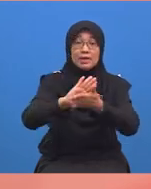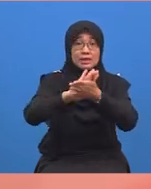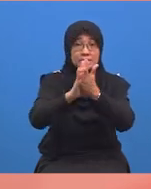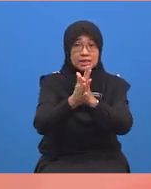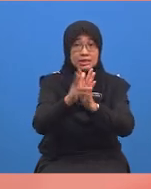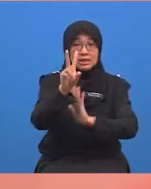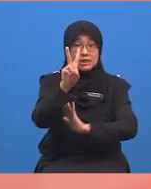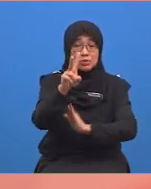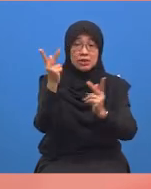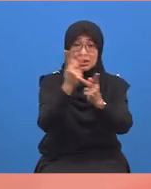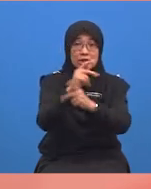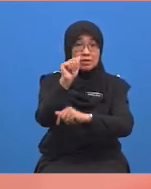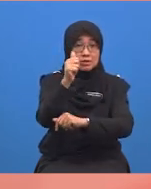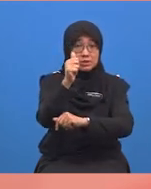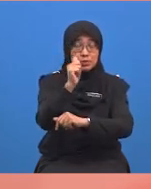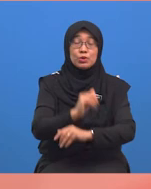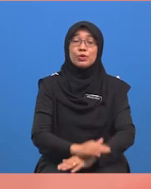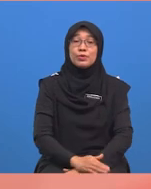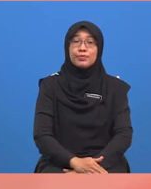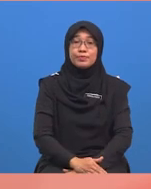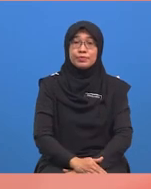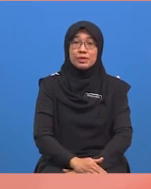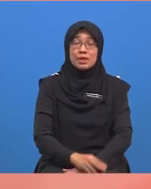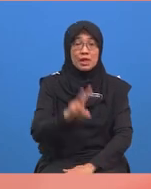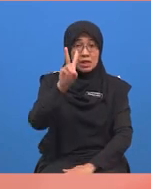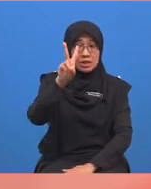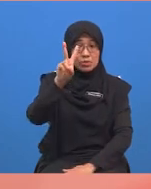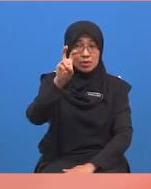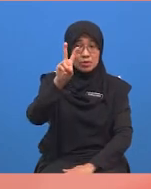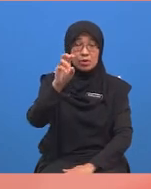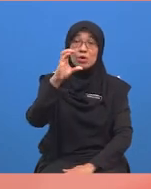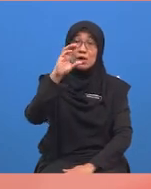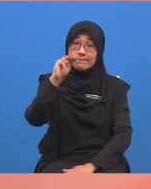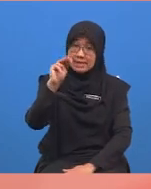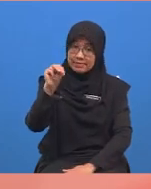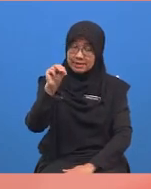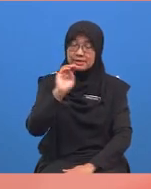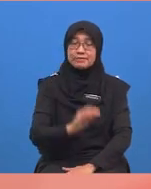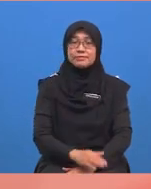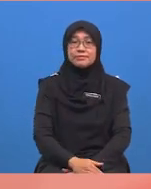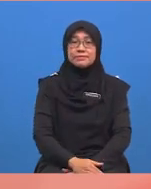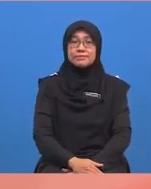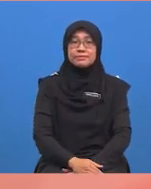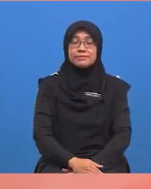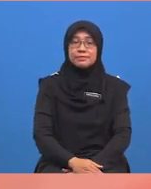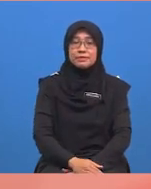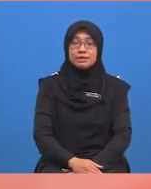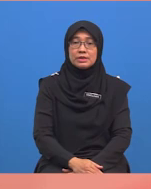iaitu dua darab sepuluh milimeter sama dengan dua puluh milimeter.